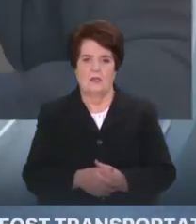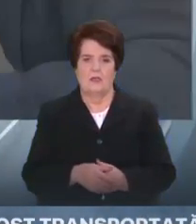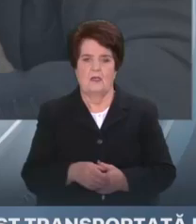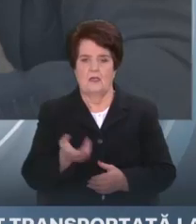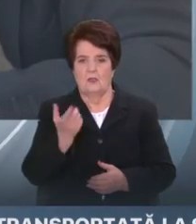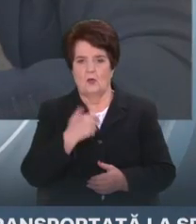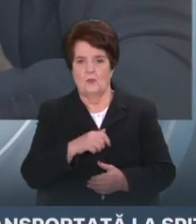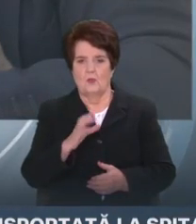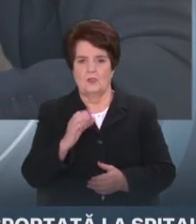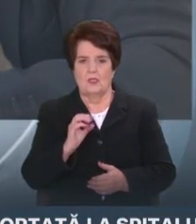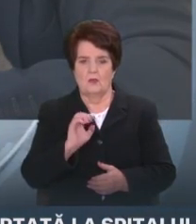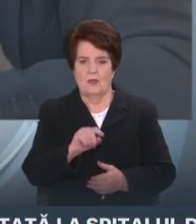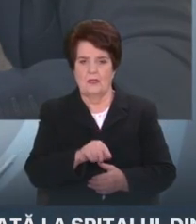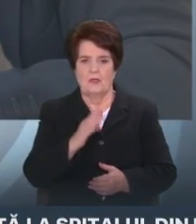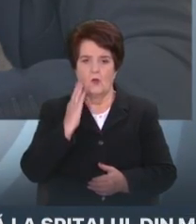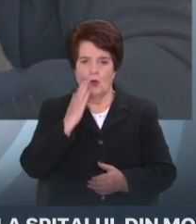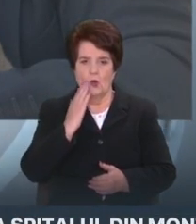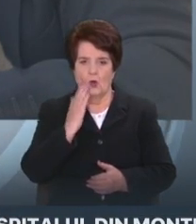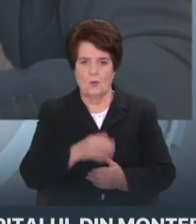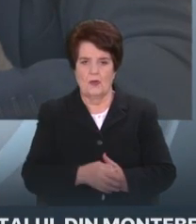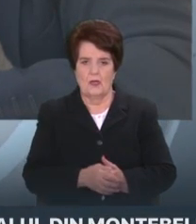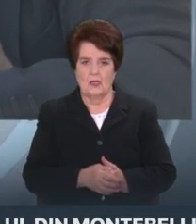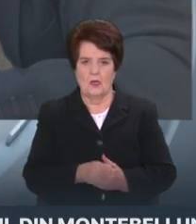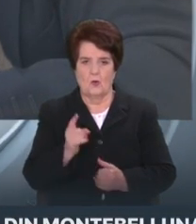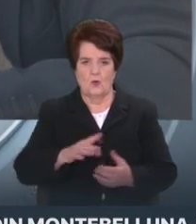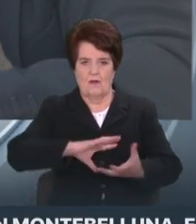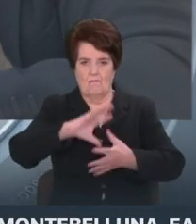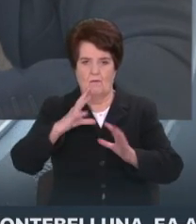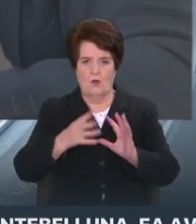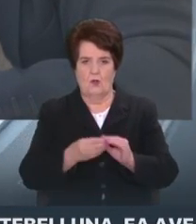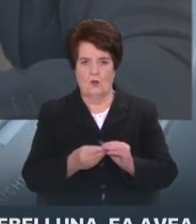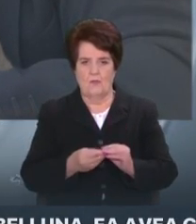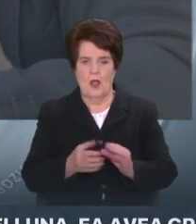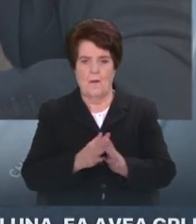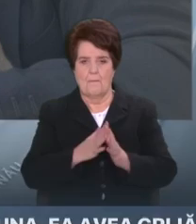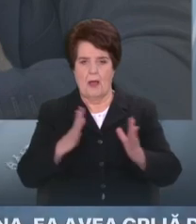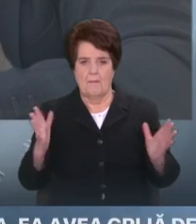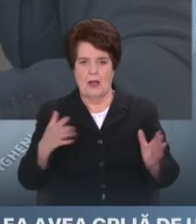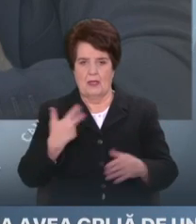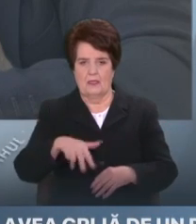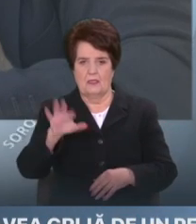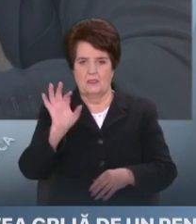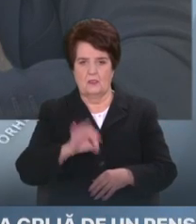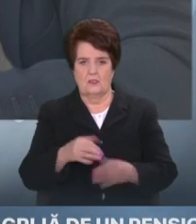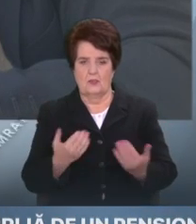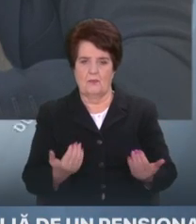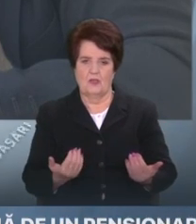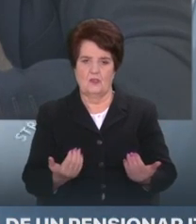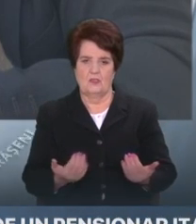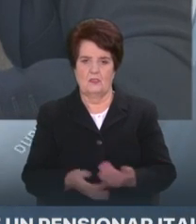de pe piața din România un volum mai mare de 30% cât ne este furnizat în prezent?